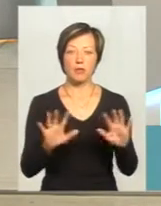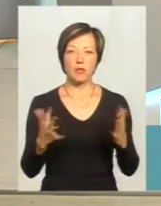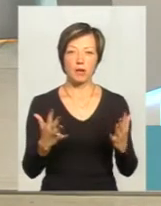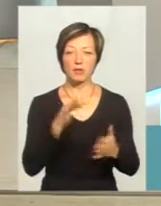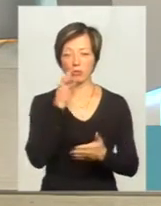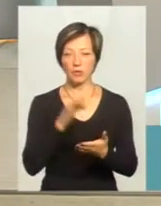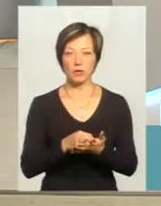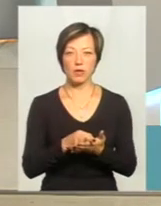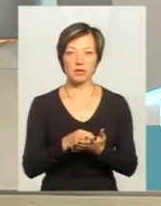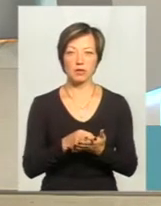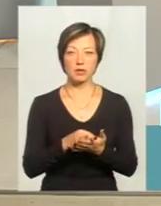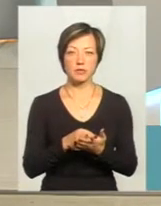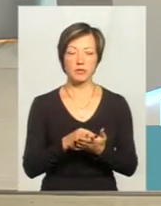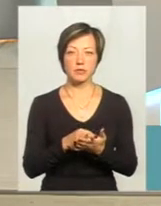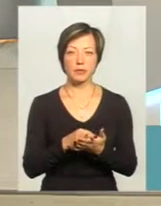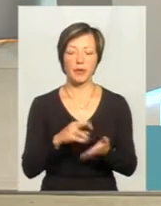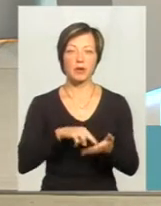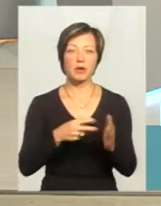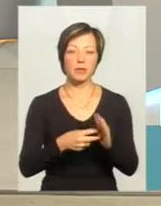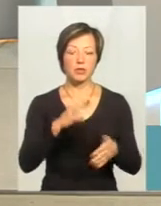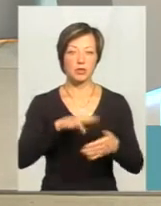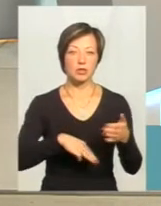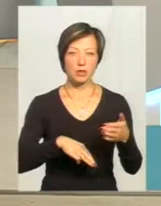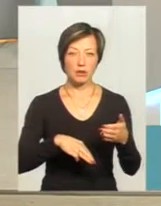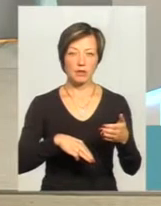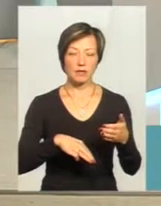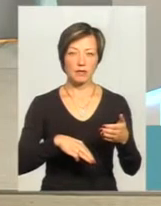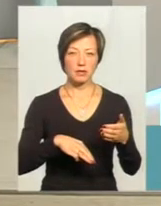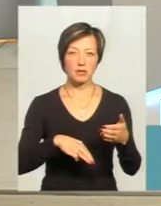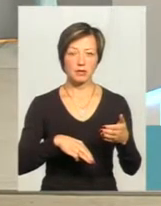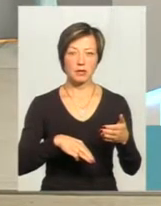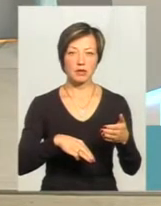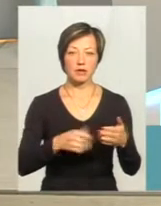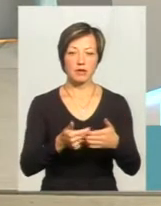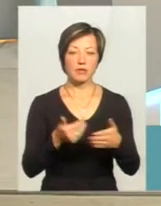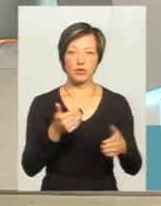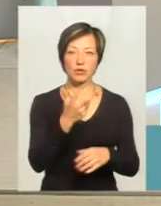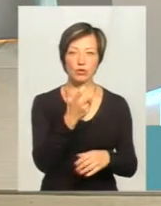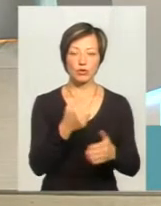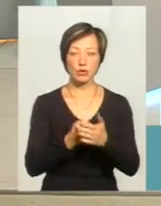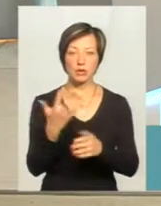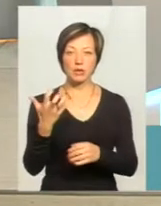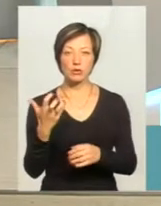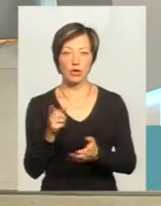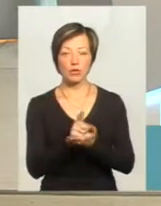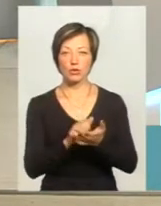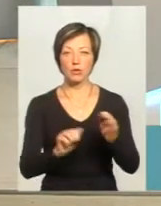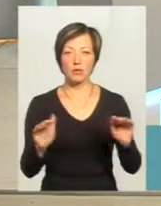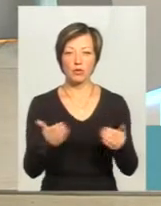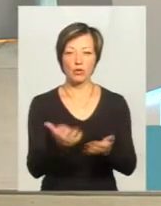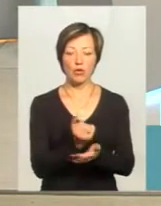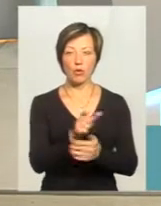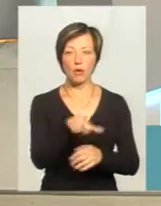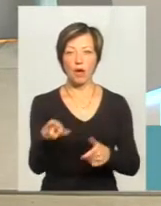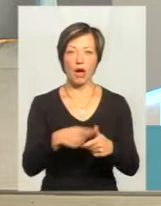відповідальність передбачає накладення штрафу від 300 до 500 неоподаткованих мінімумів доходів громадян